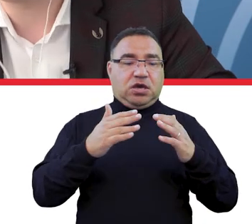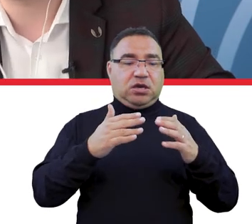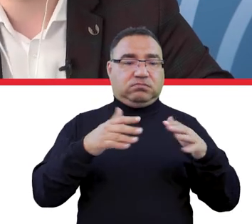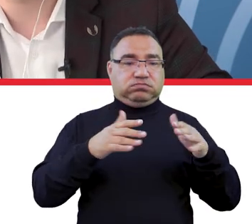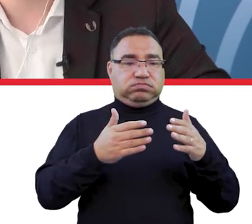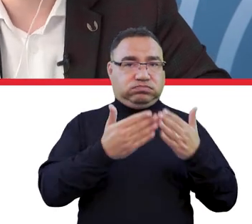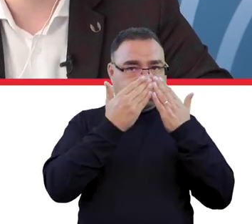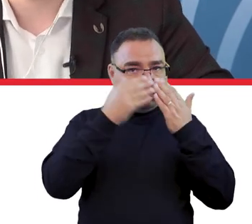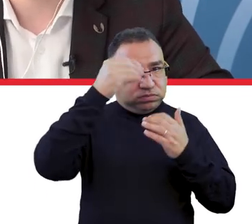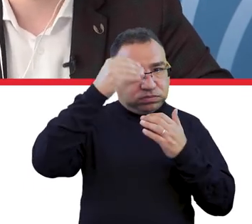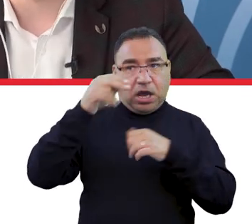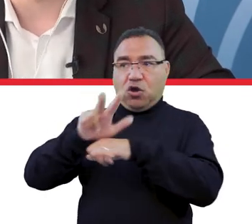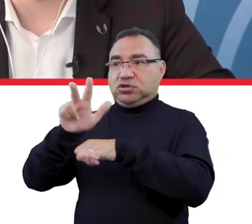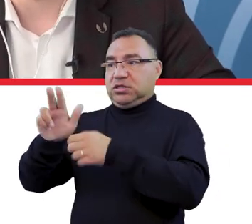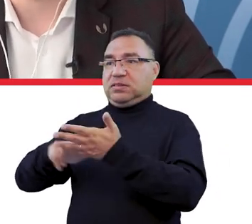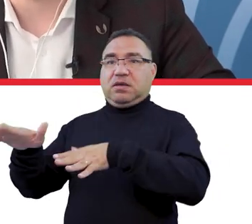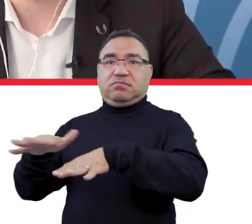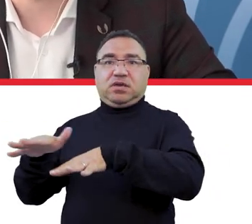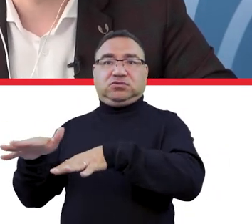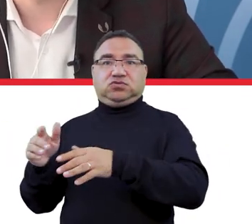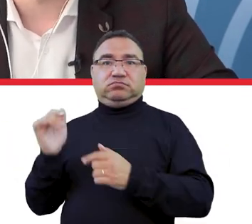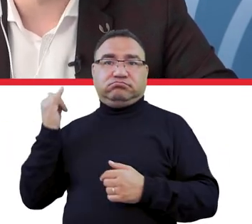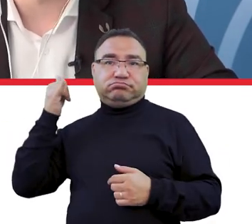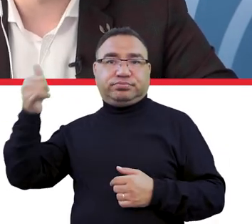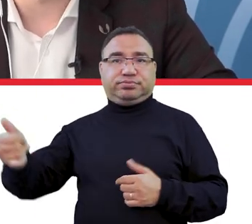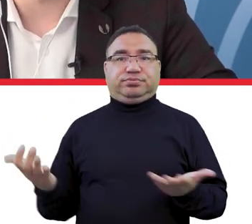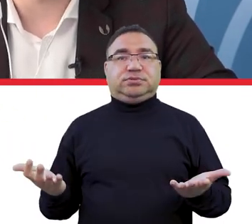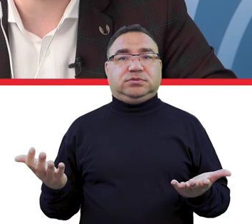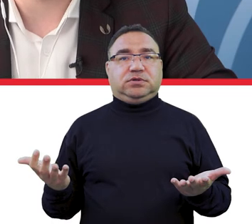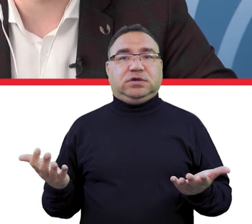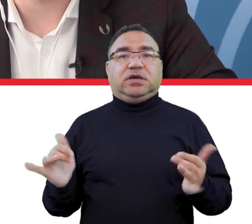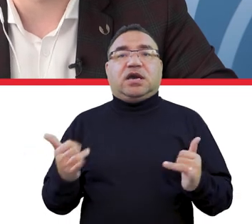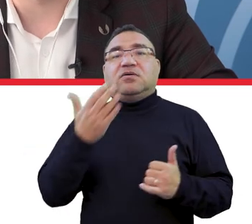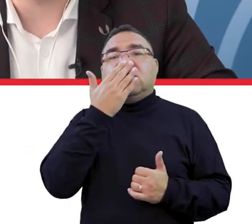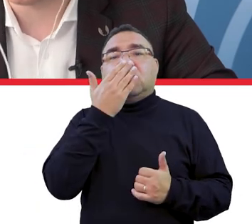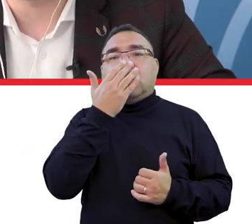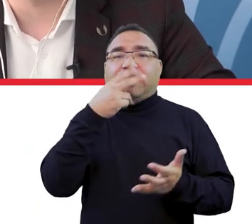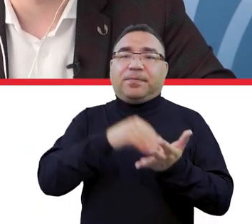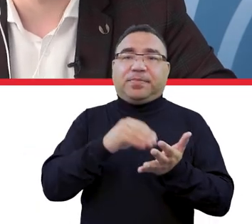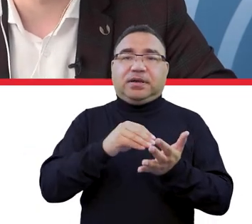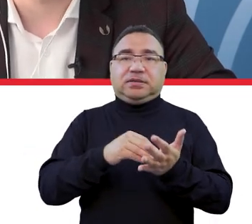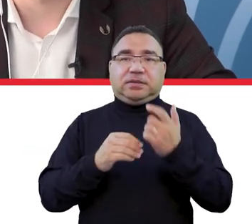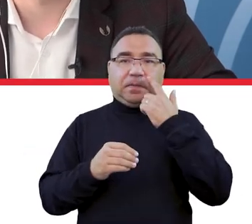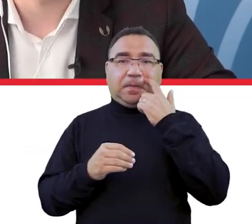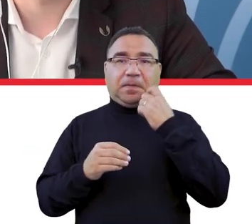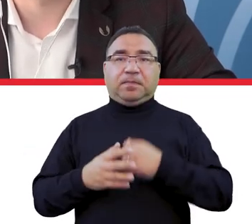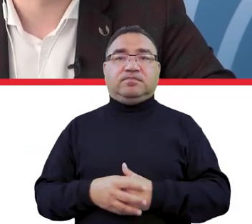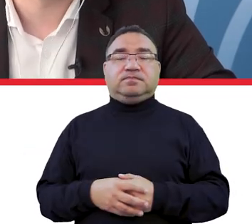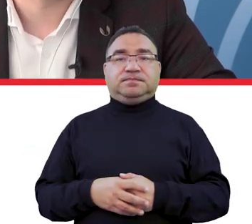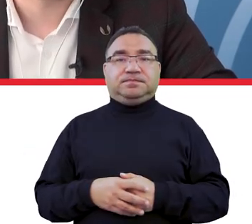a od 13.00 na zajęciach stacjonarnych? Czyli jak to wygląda z takiej już praktyki akademickiej?